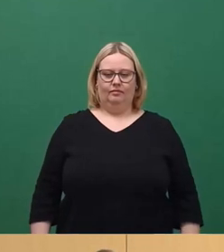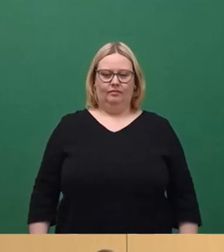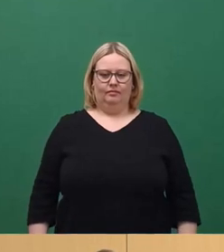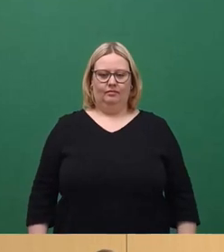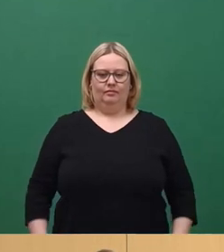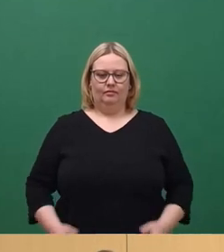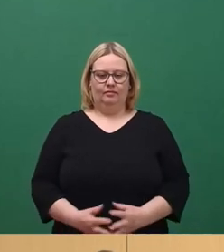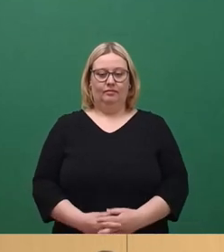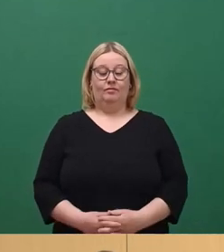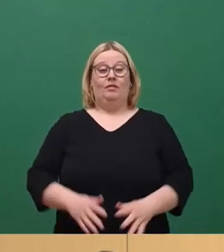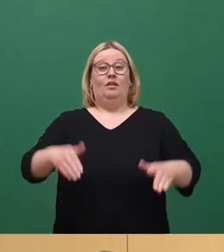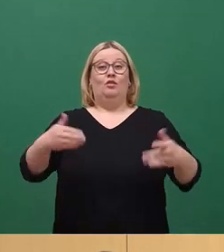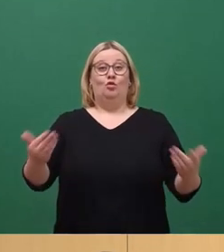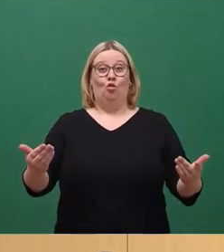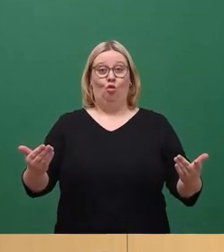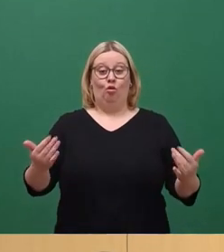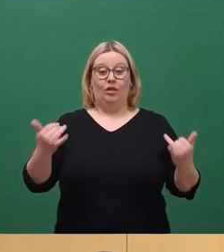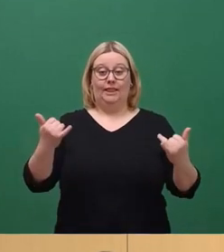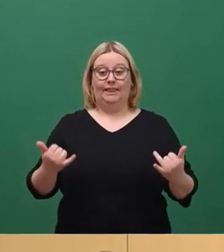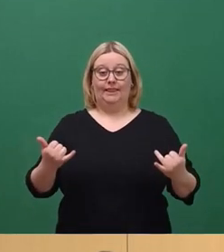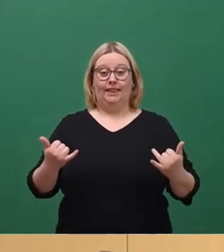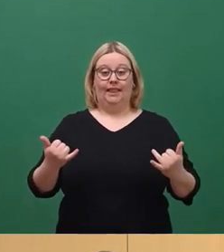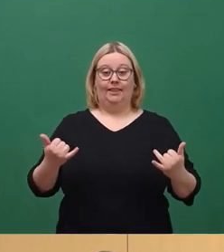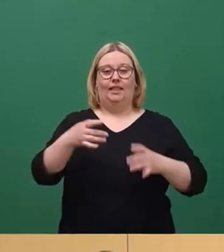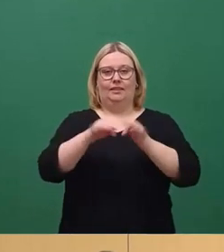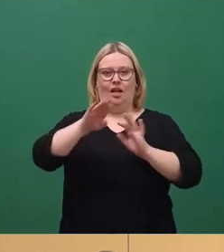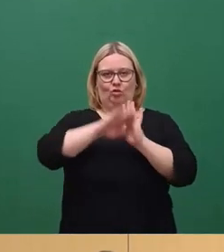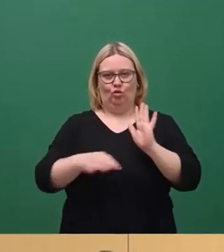So, damit kommen wir zum nächsten